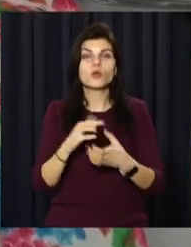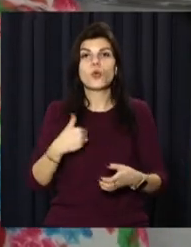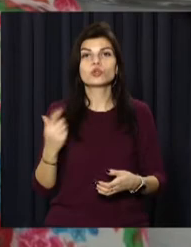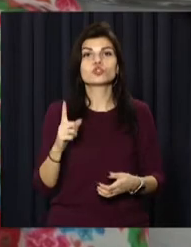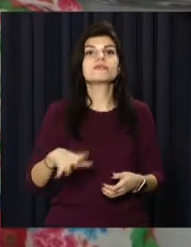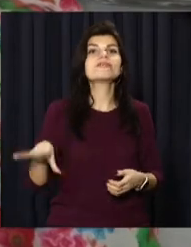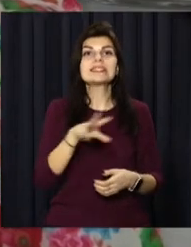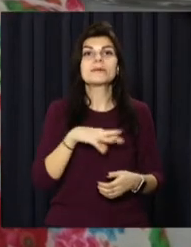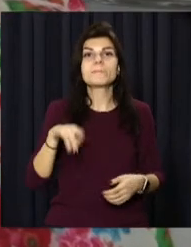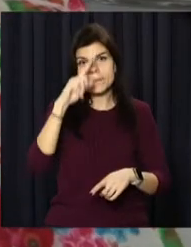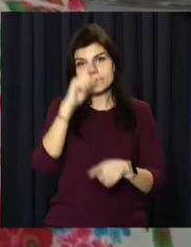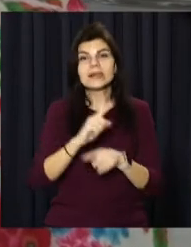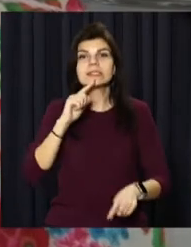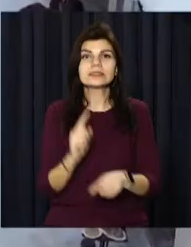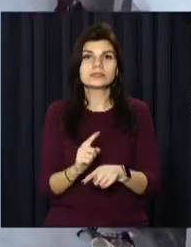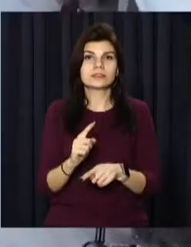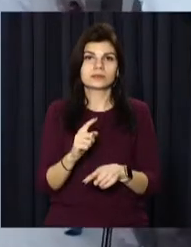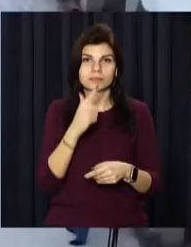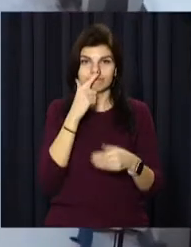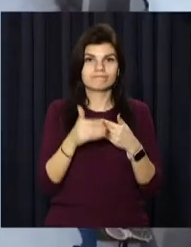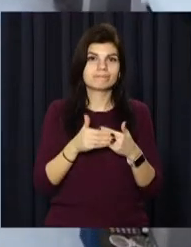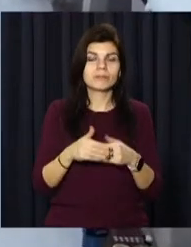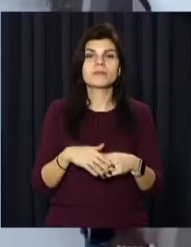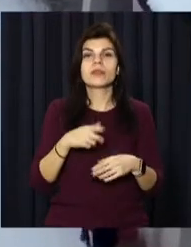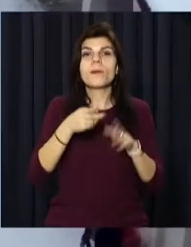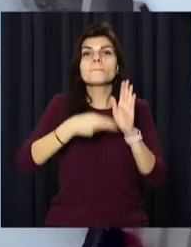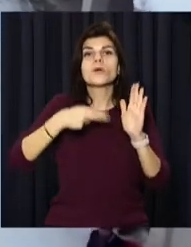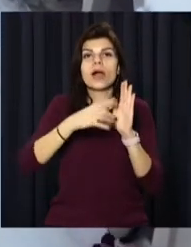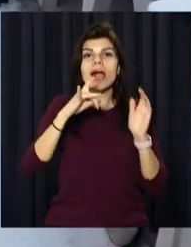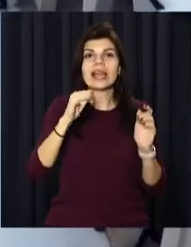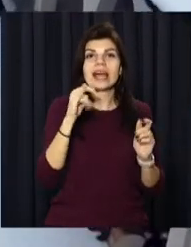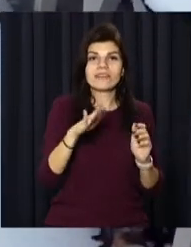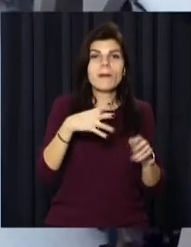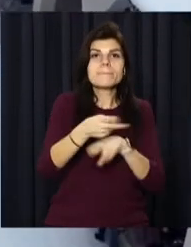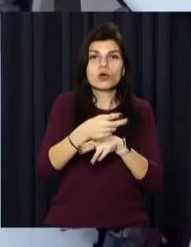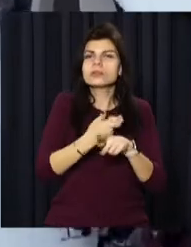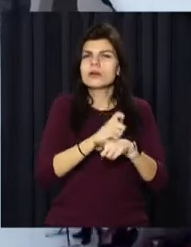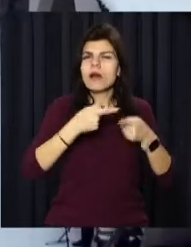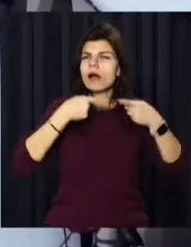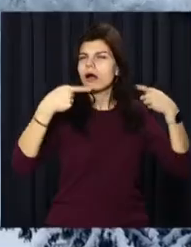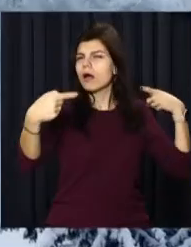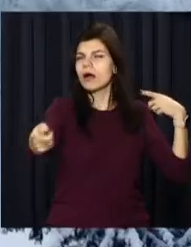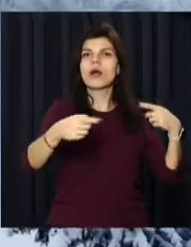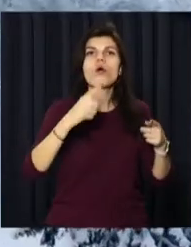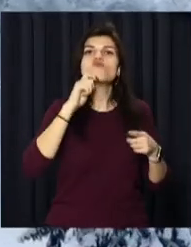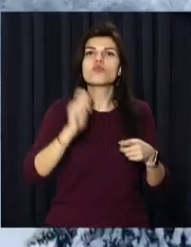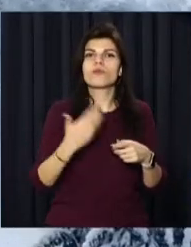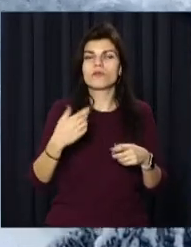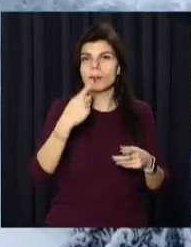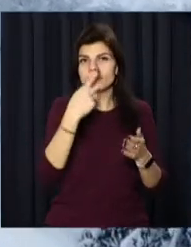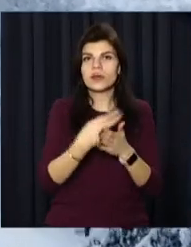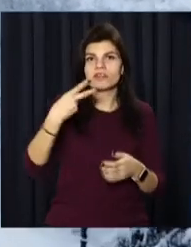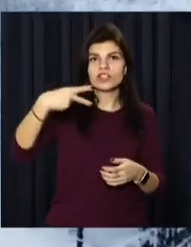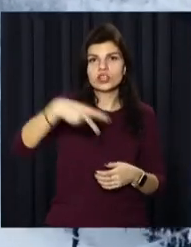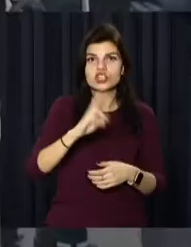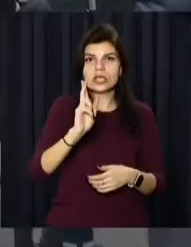усі ми були братами та сестрами. Потяг Рахів Маріуполь – це найдовший пасажирський маршрут з залізницею в Україні. Він майже дві